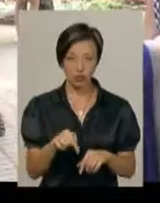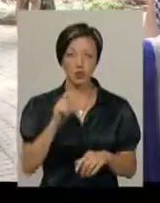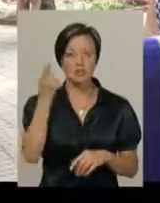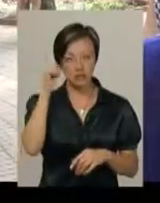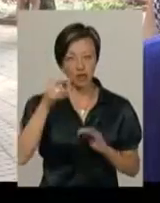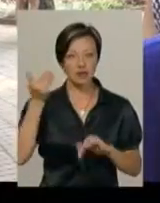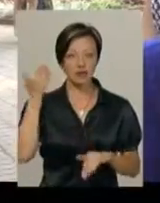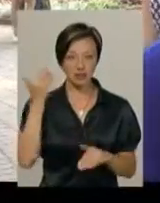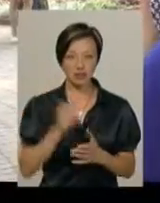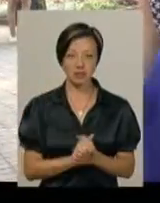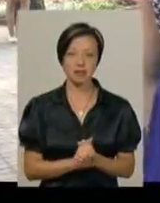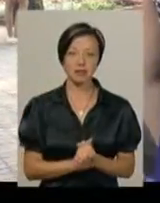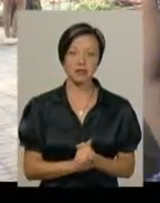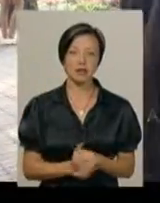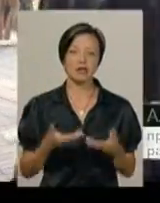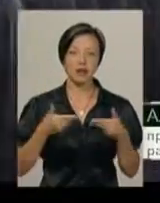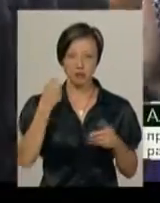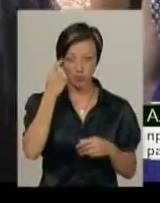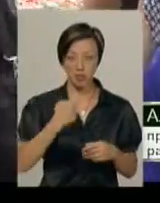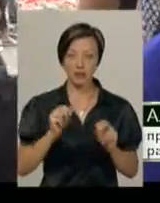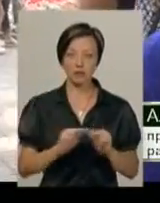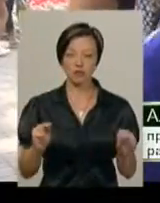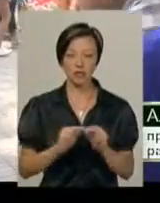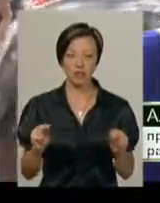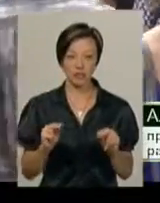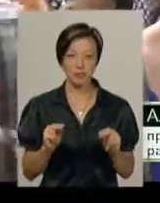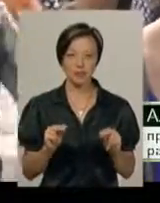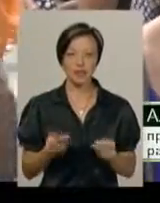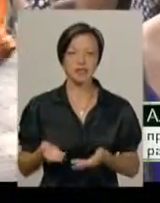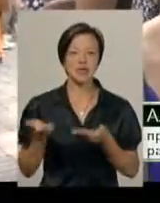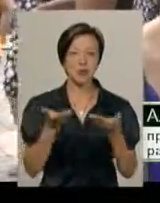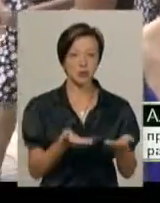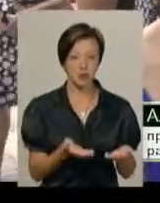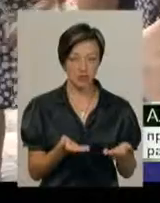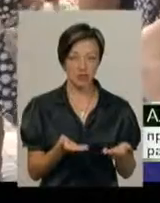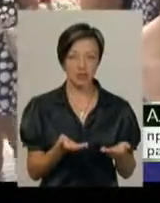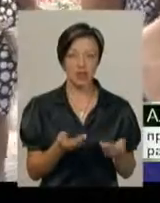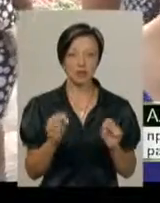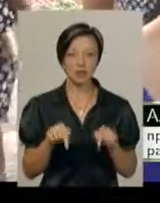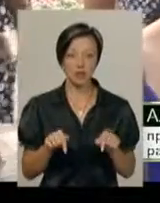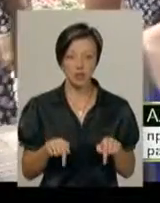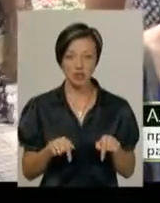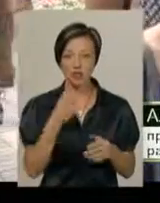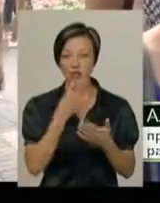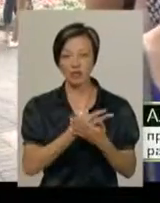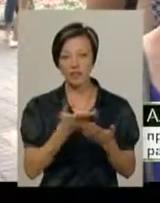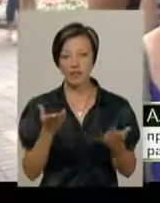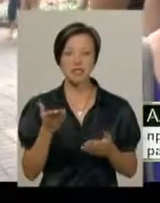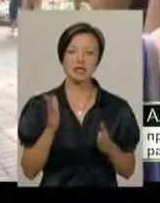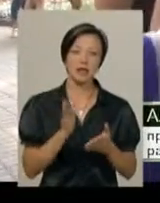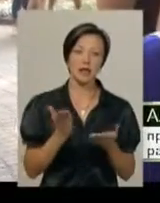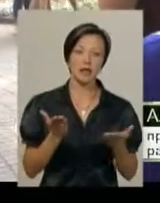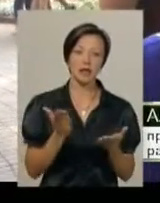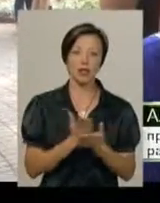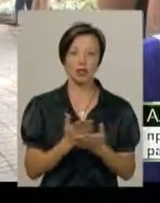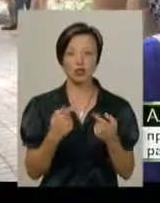знала заздалегідь. Нас попередили вчителі, ну як попередили, запросили нас сюди, подивитися, які